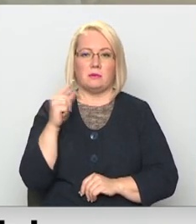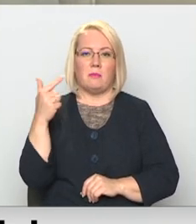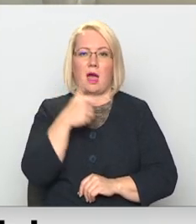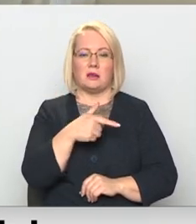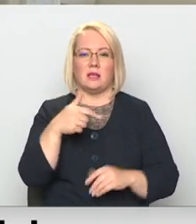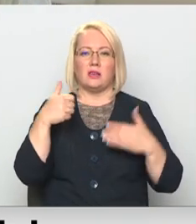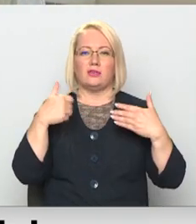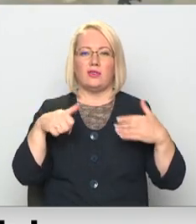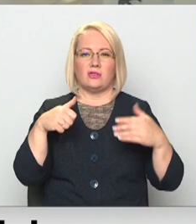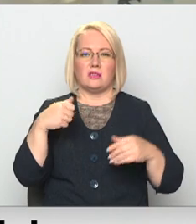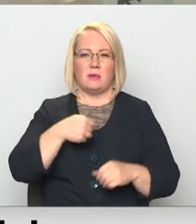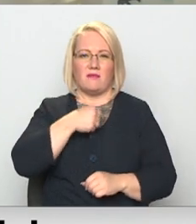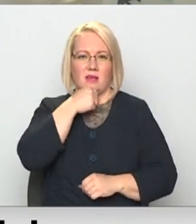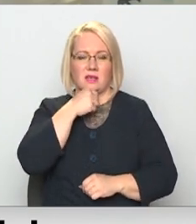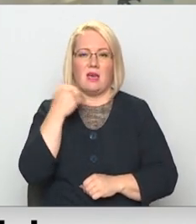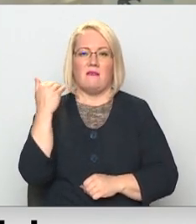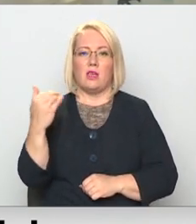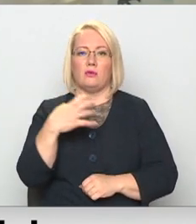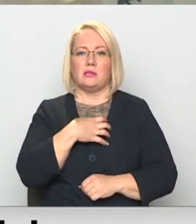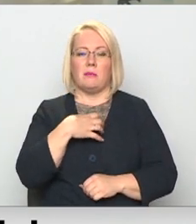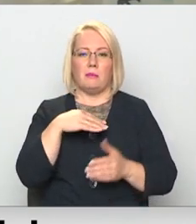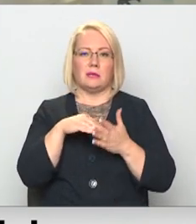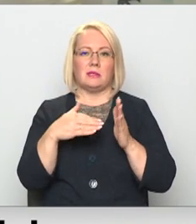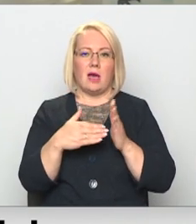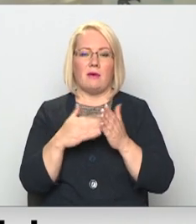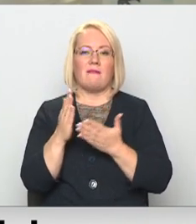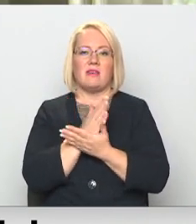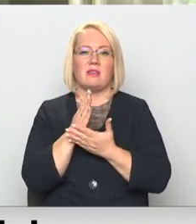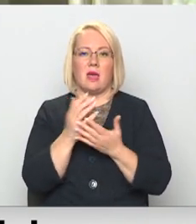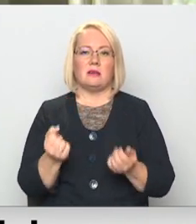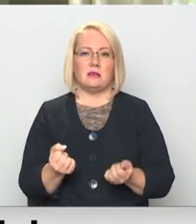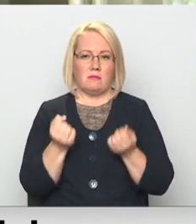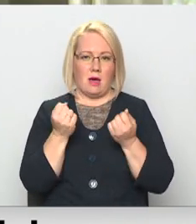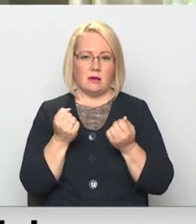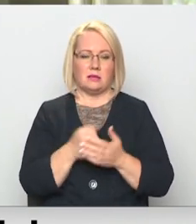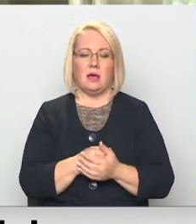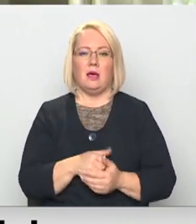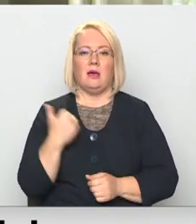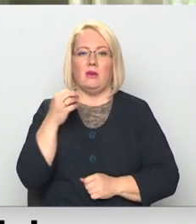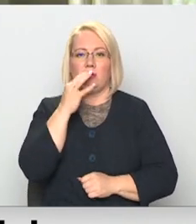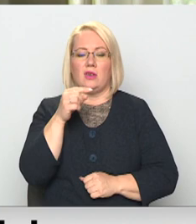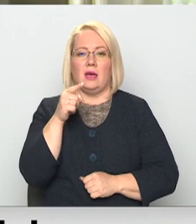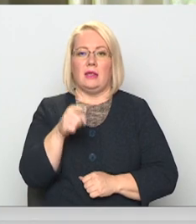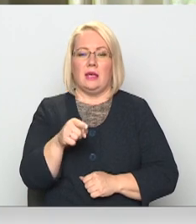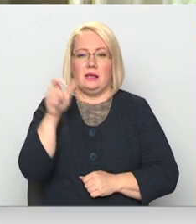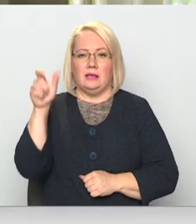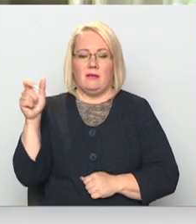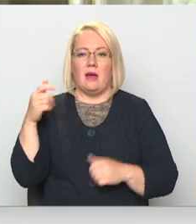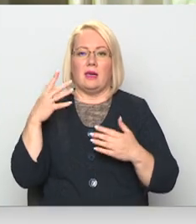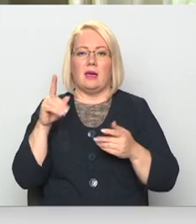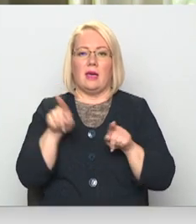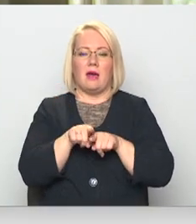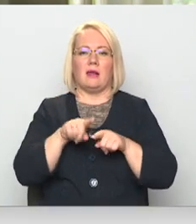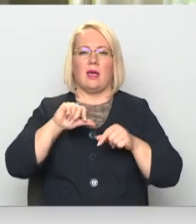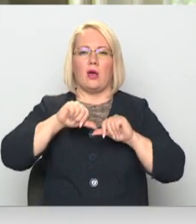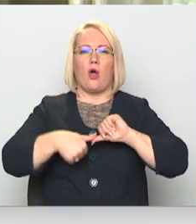60 gadu slieksni. Viņu slimības gaita vērtējama kā vidēji smaga. Šie cilvēki pārsvarā ir ar jau kroniskām slimībām, un arī